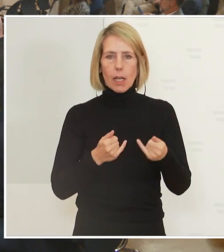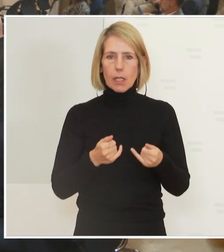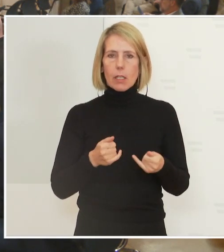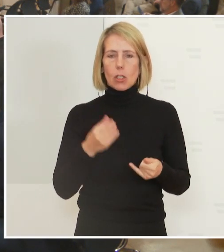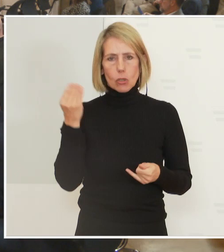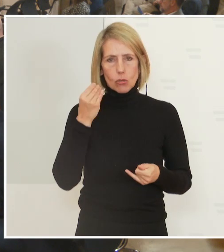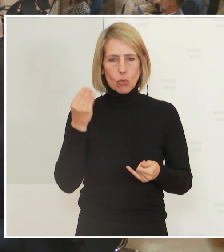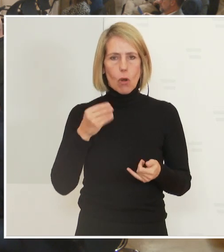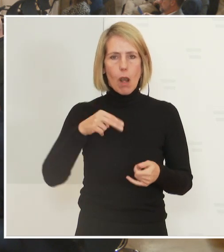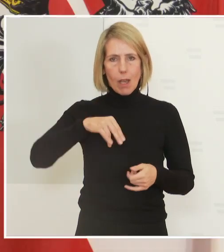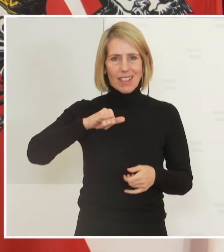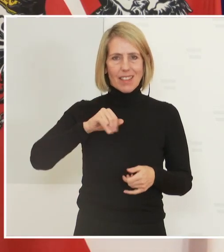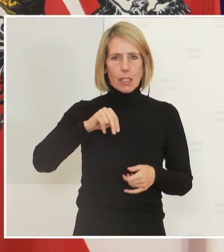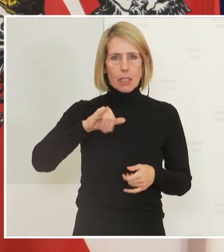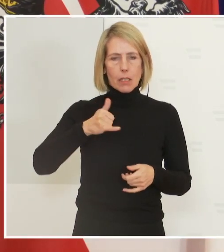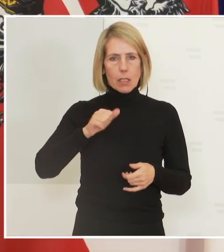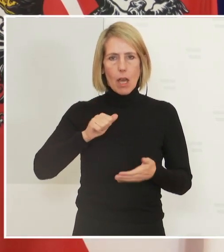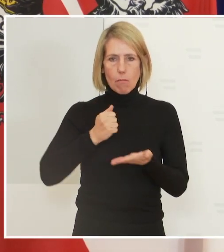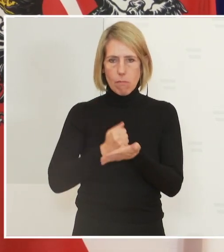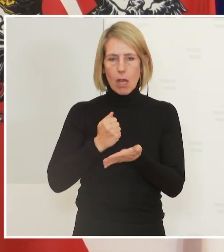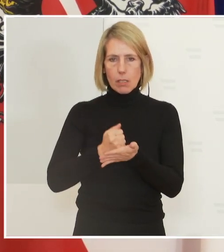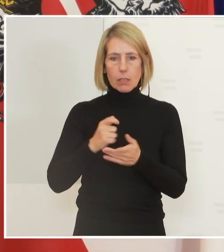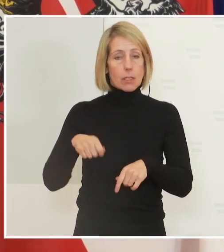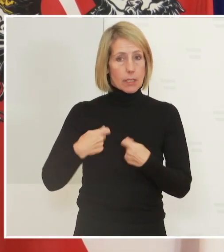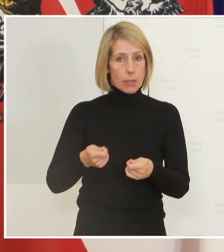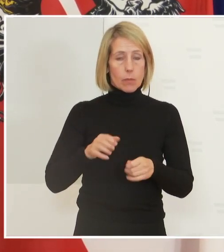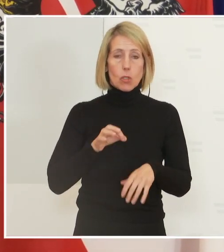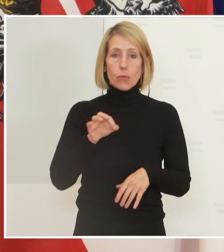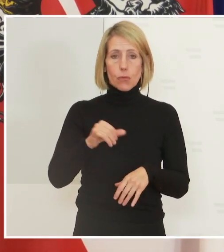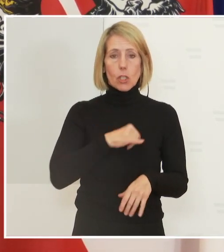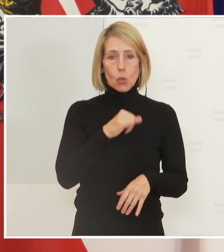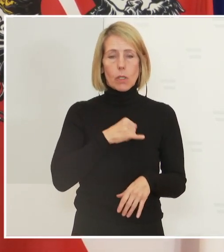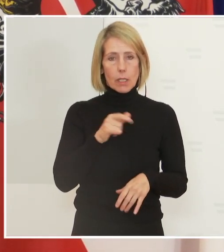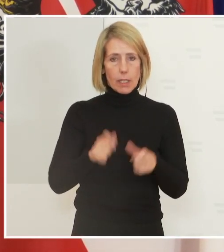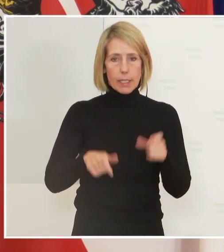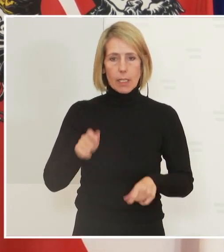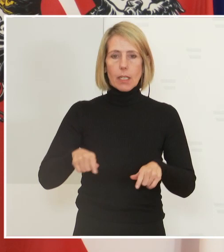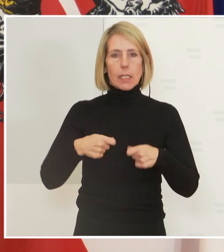gelten und für die Jugendlichen werden wir zeitnah eine Lösung präsentieren. Da wird es eine gute Lösung geben.